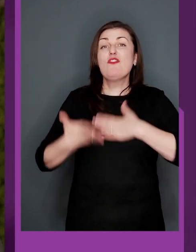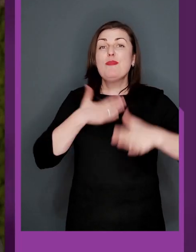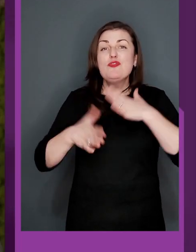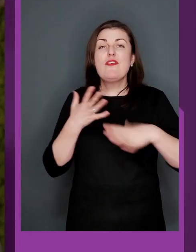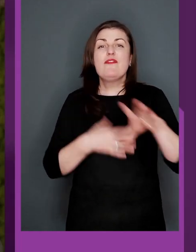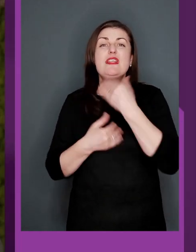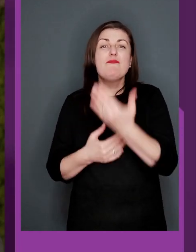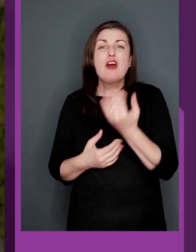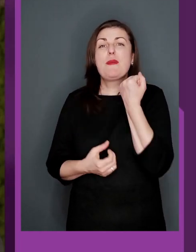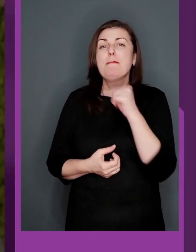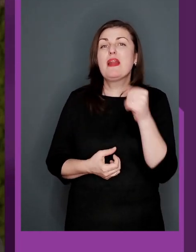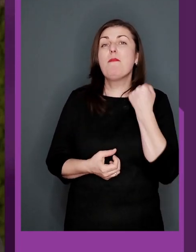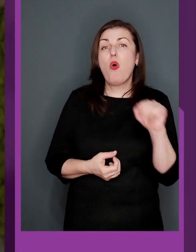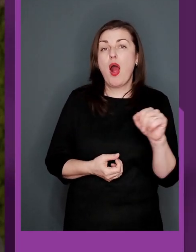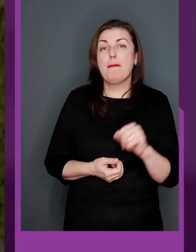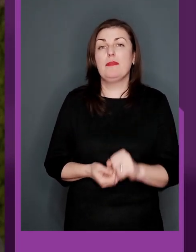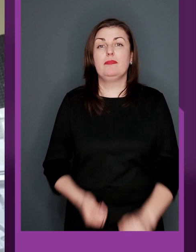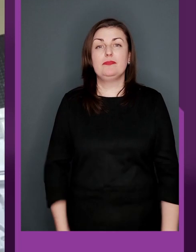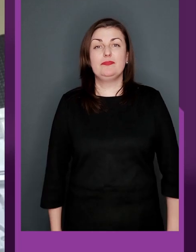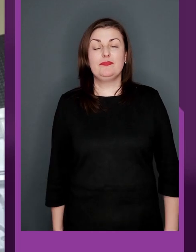і тішаться всім вашим перемогам.